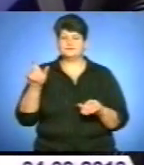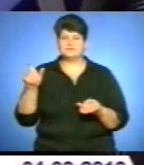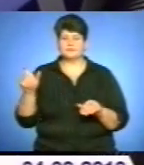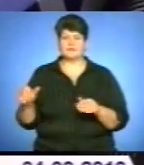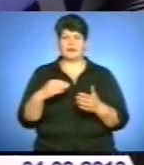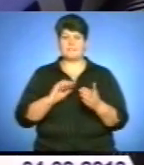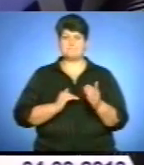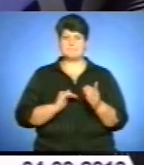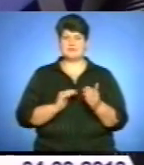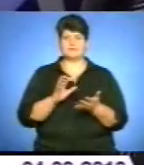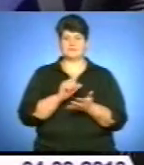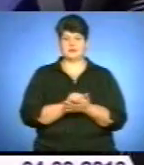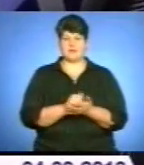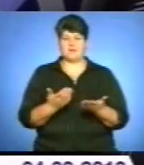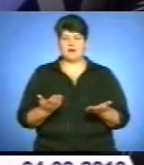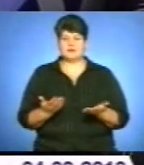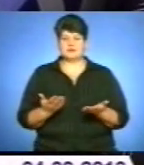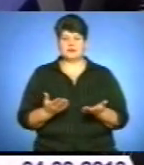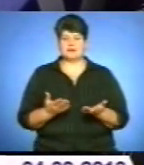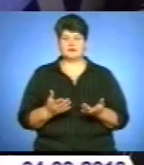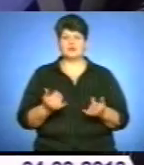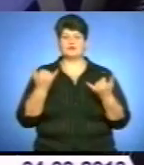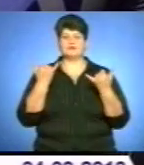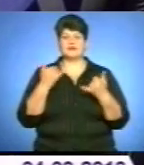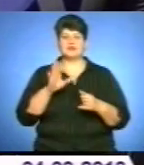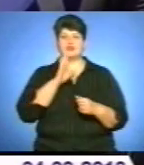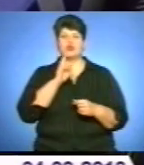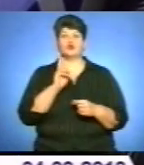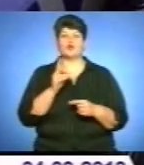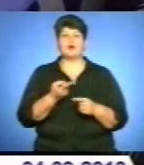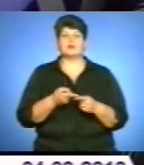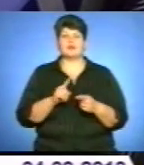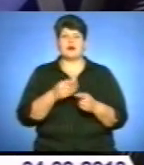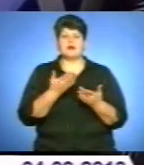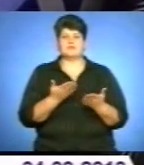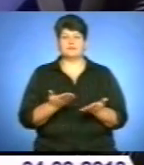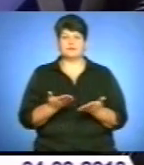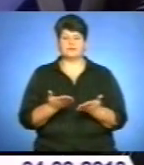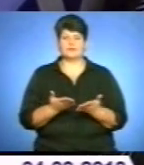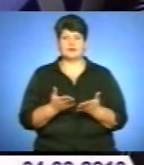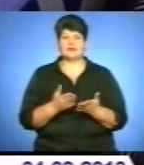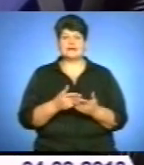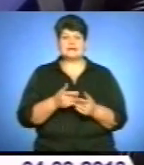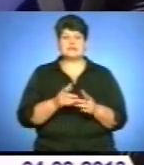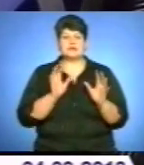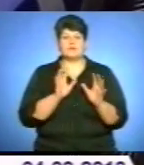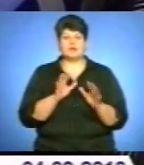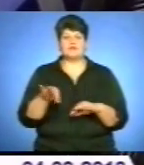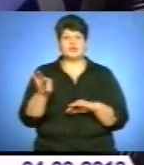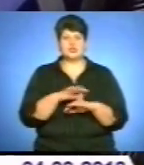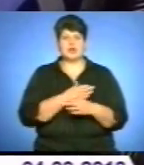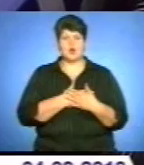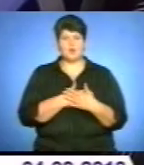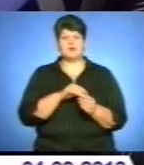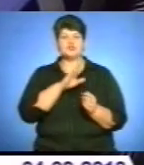займатися бізнесом. Та, современна жінка, хто вона? Делова бізнес-леді, заботлива жена і любяща